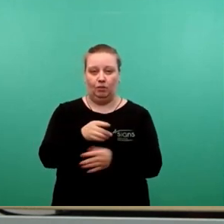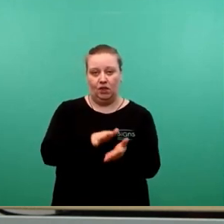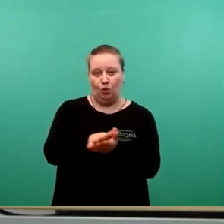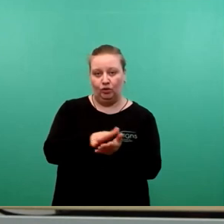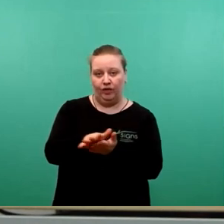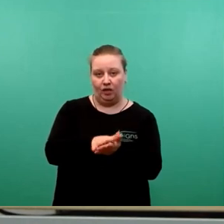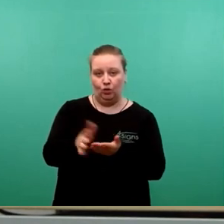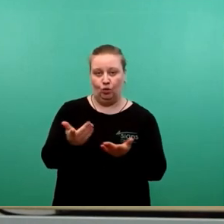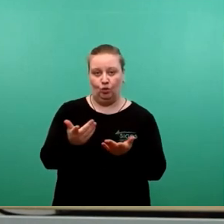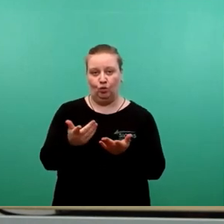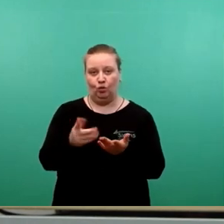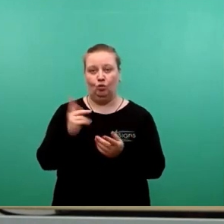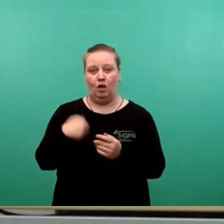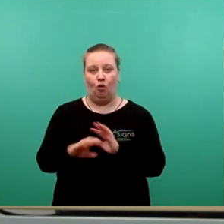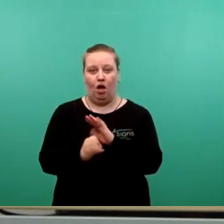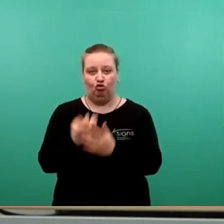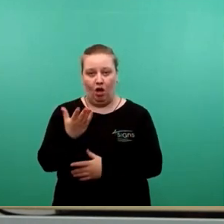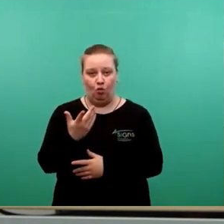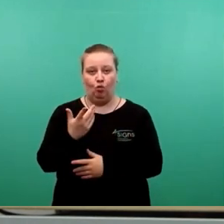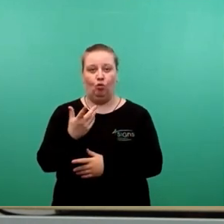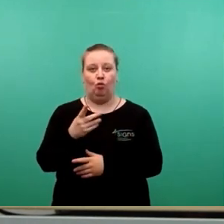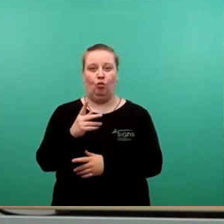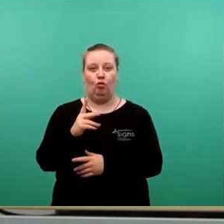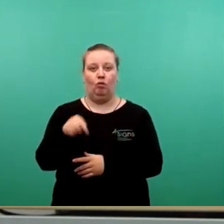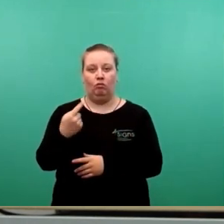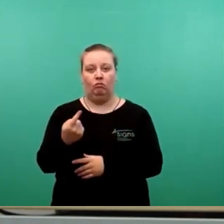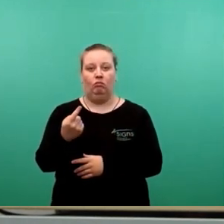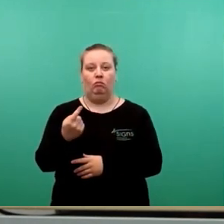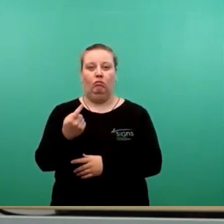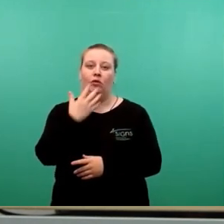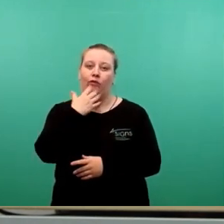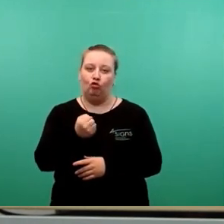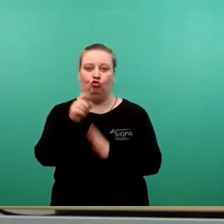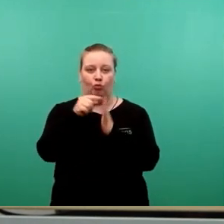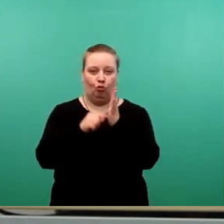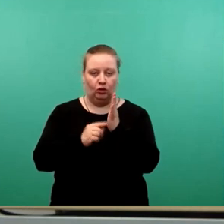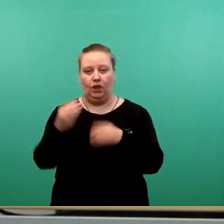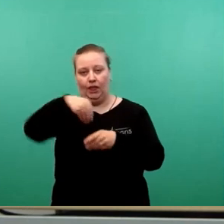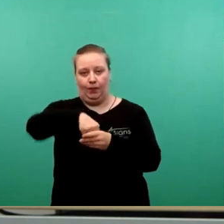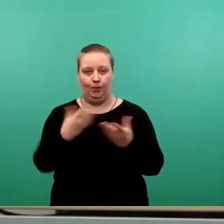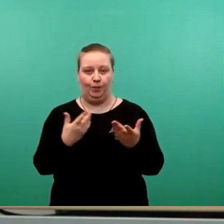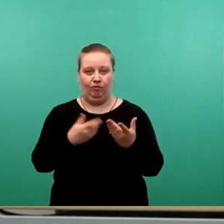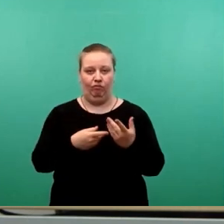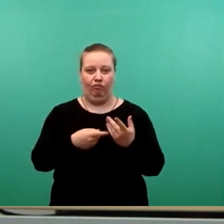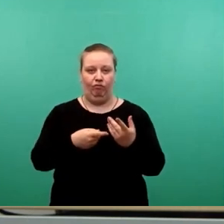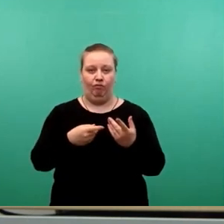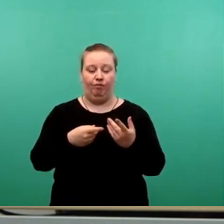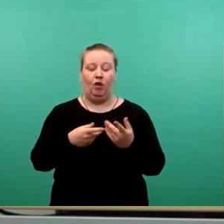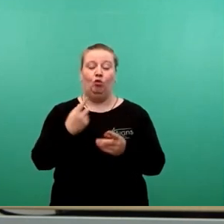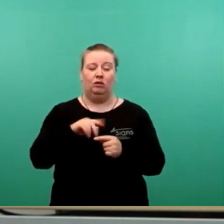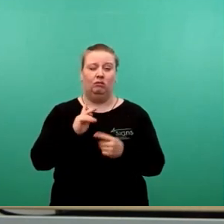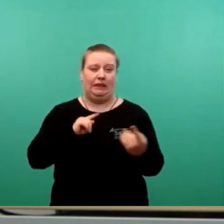Erstellung, dann in die Einarbeitung dieser Punkte, die vorgetragen worden sind. Das vorgesehen,